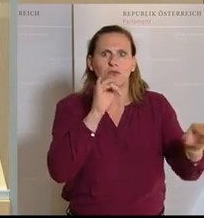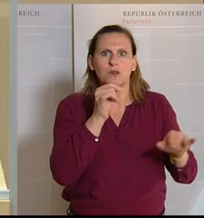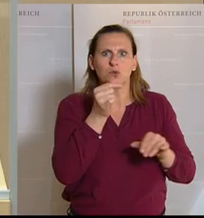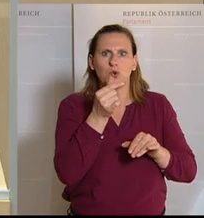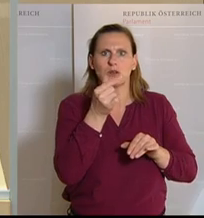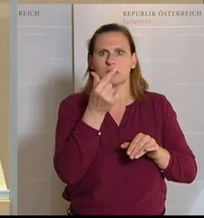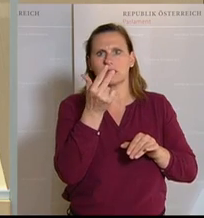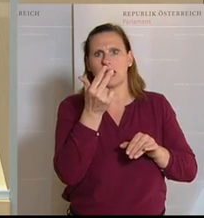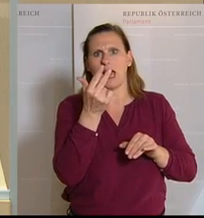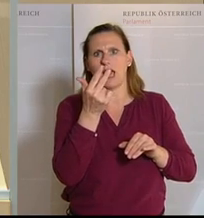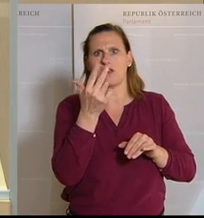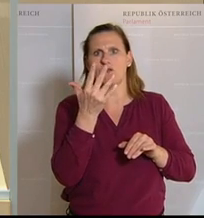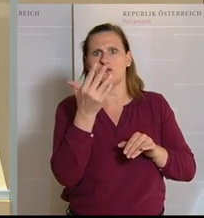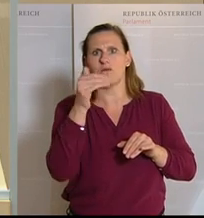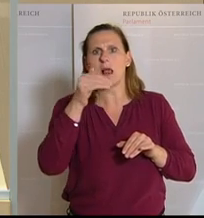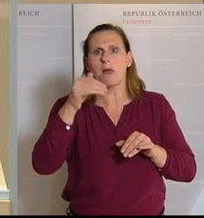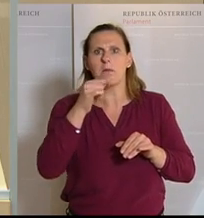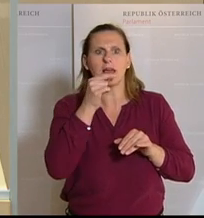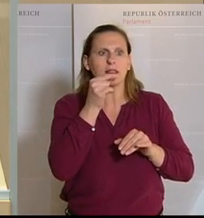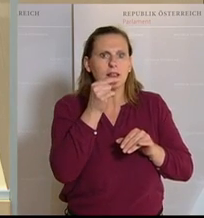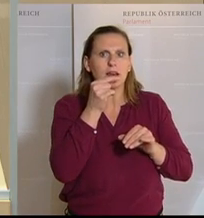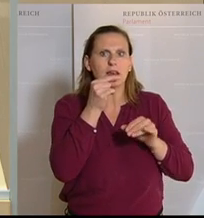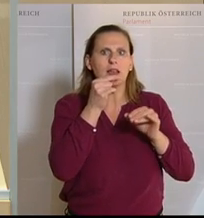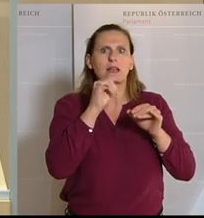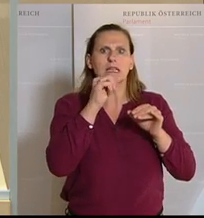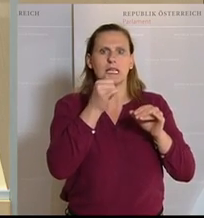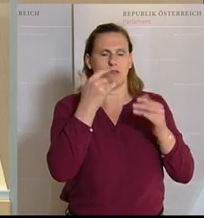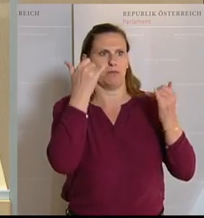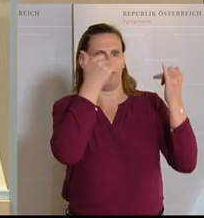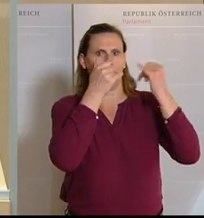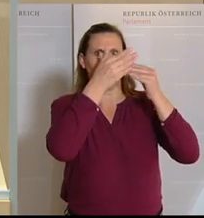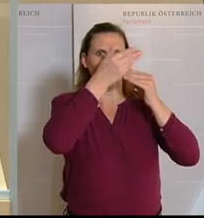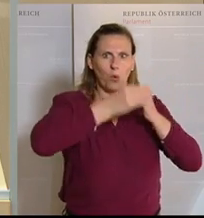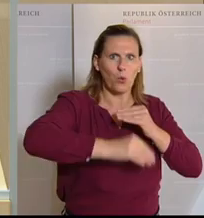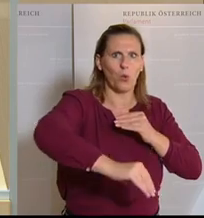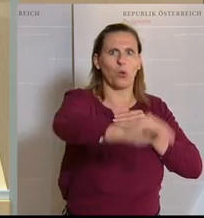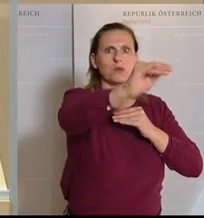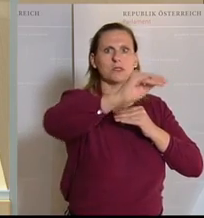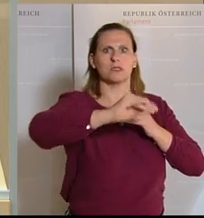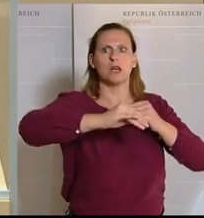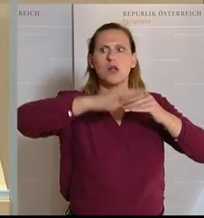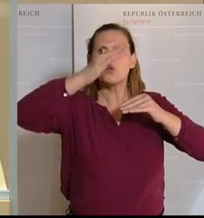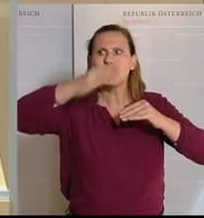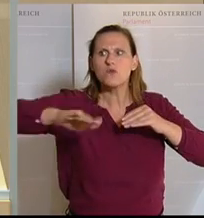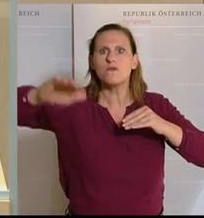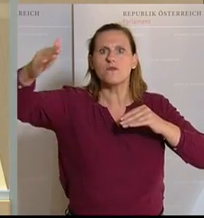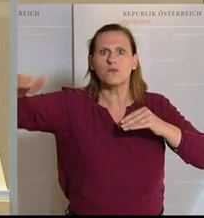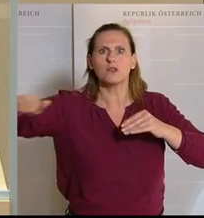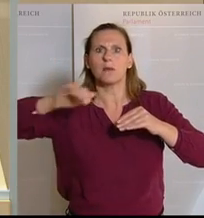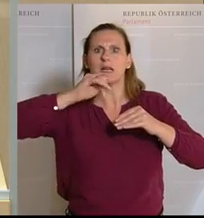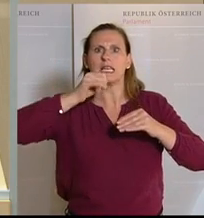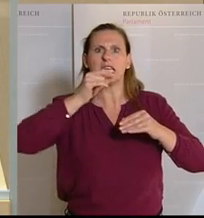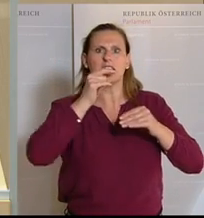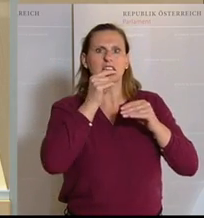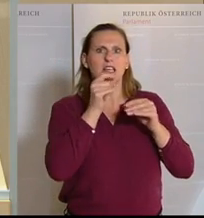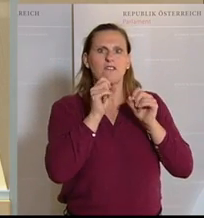groß und man darf sich nicht von dem großen Trichter irritieren lassen. Also die Luftseule wird in Schwingung versetzt, ein rein physikalischer